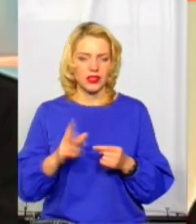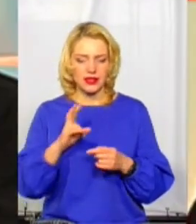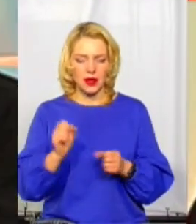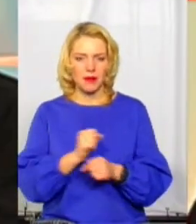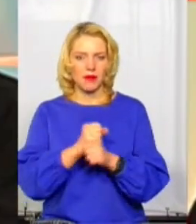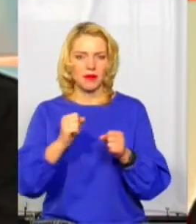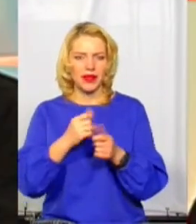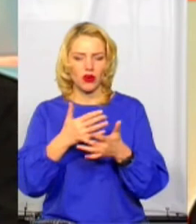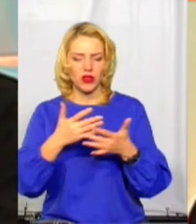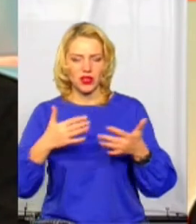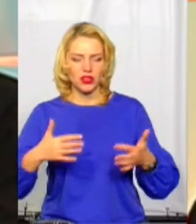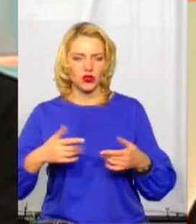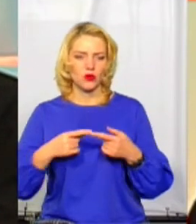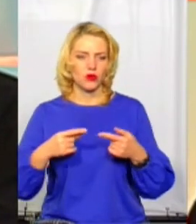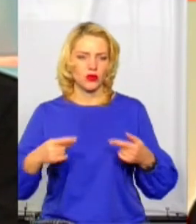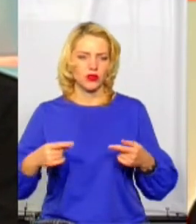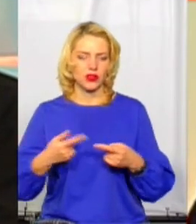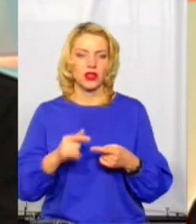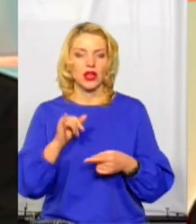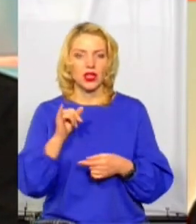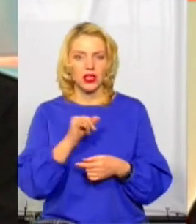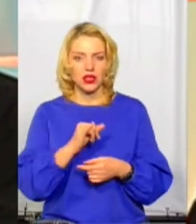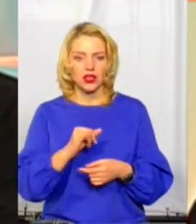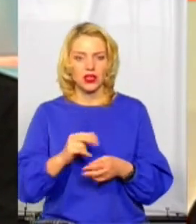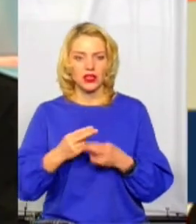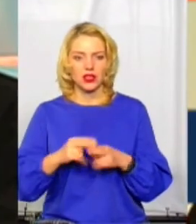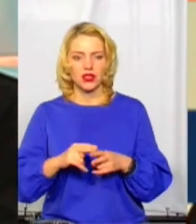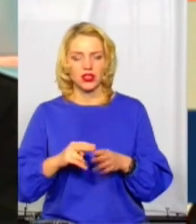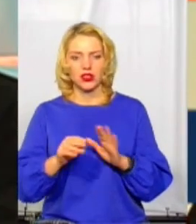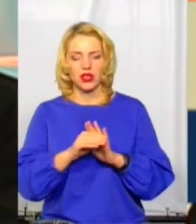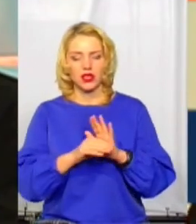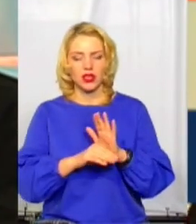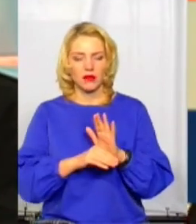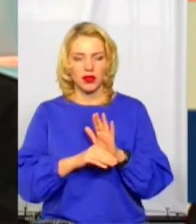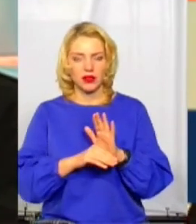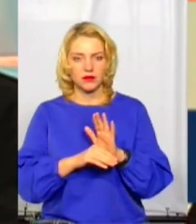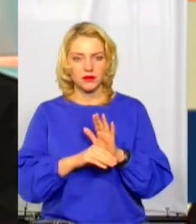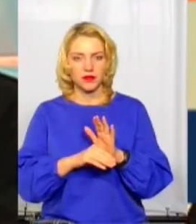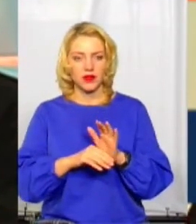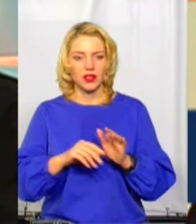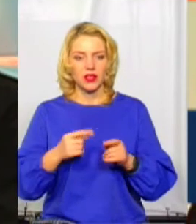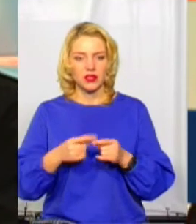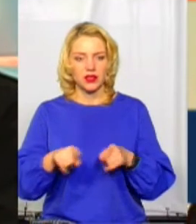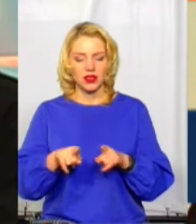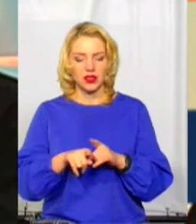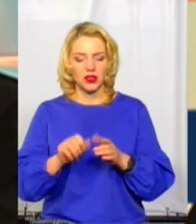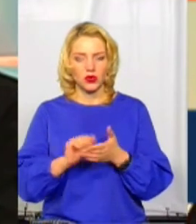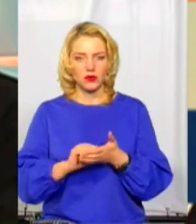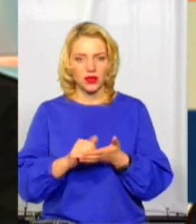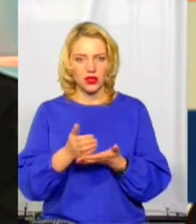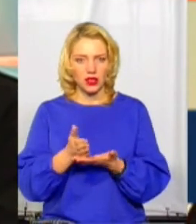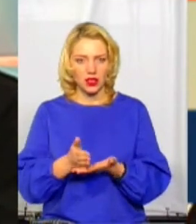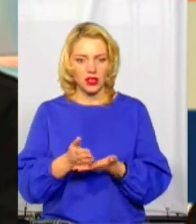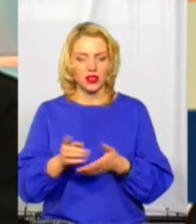продукції в Україні, для всіх піротехнічних виробів, діє технічний регламент піротехнічних виробів. Це такий документ, який визначає,